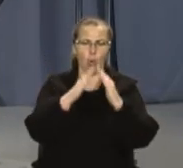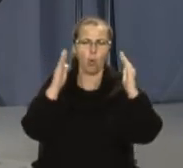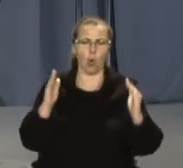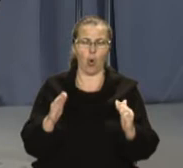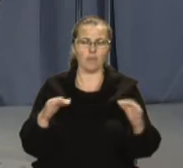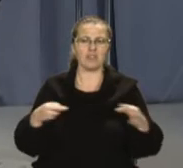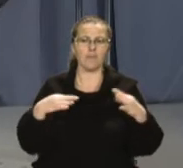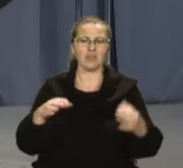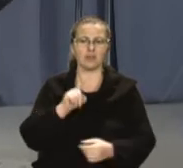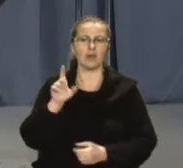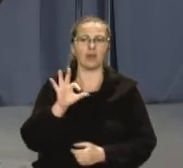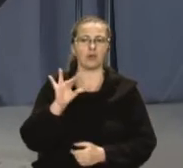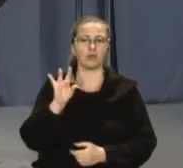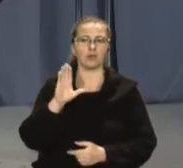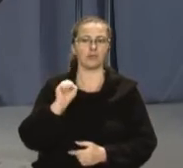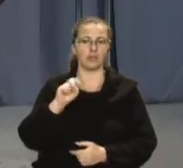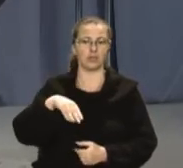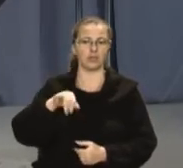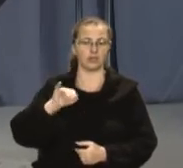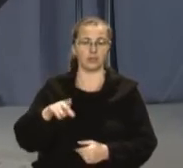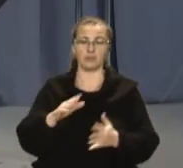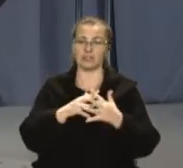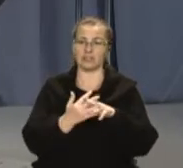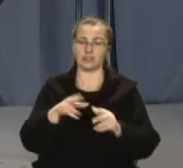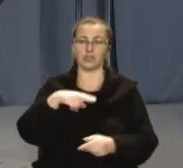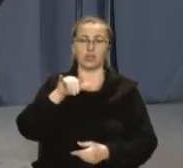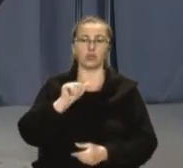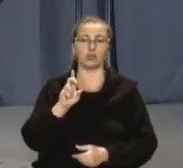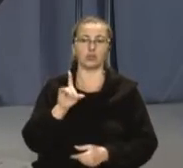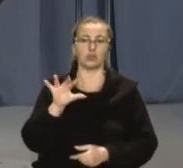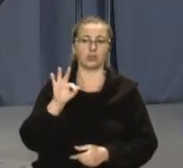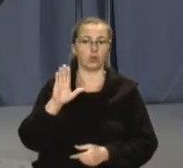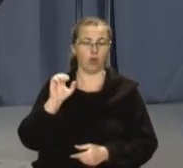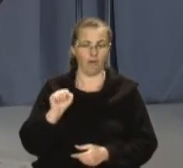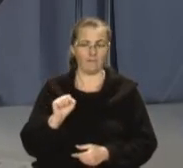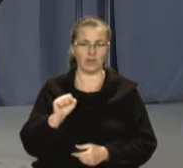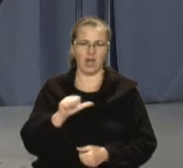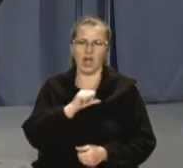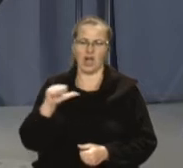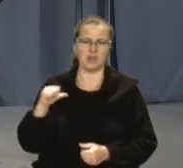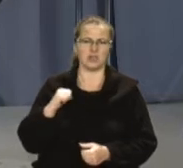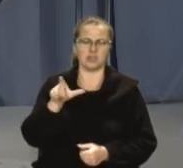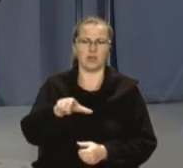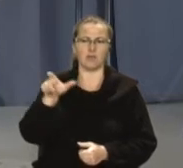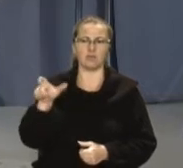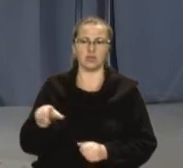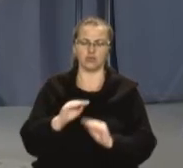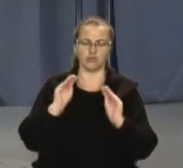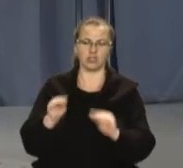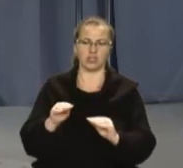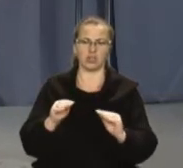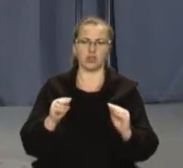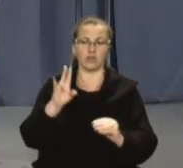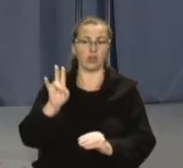білих хорватів. Нагадаю, у селі Дуброва, що в Миколаївському районі Львівської області, самовільно місцеві мешканці встановили